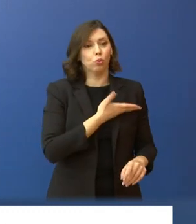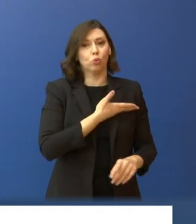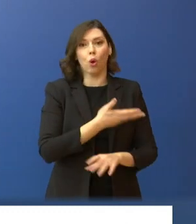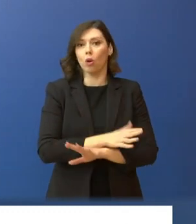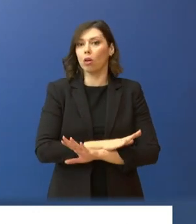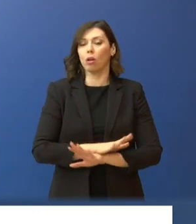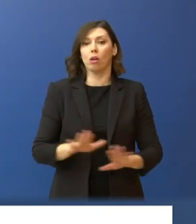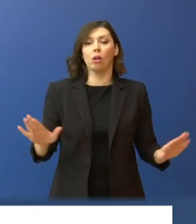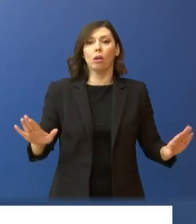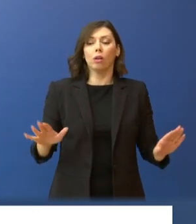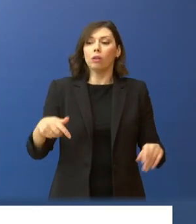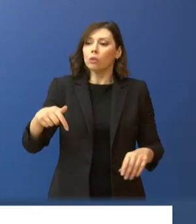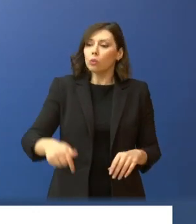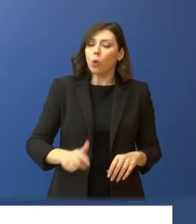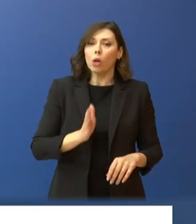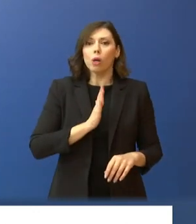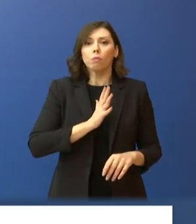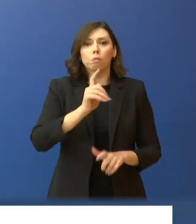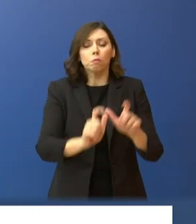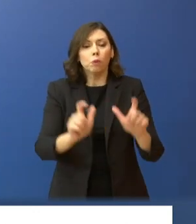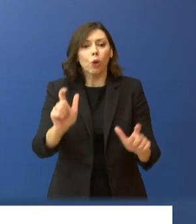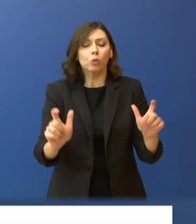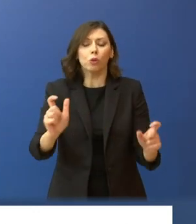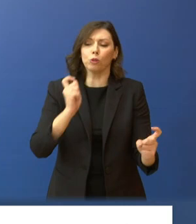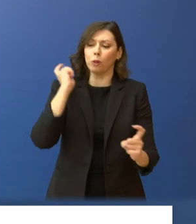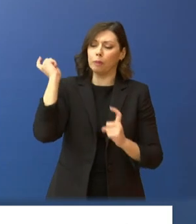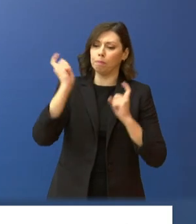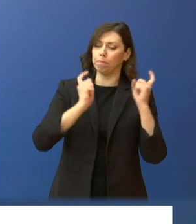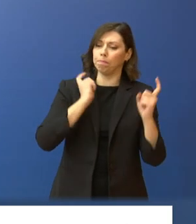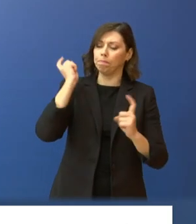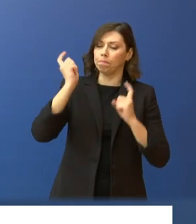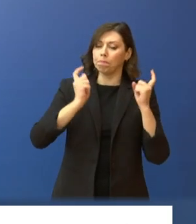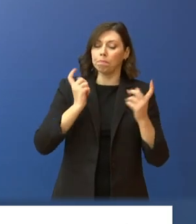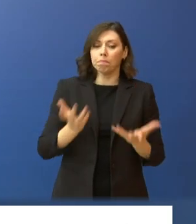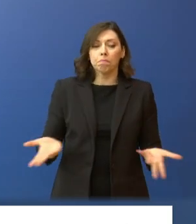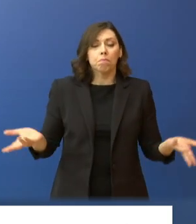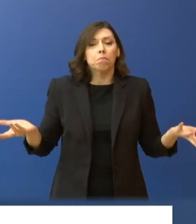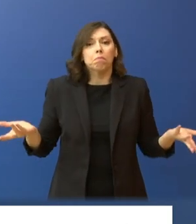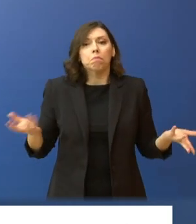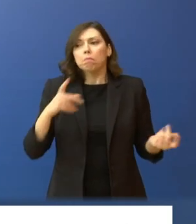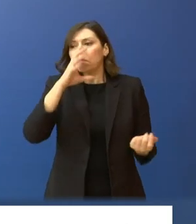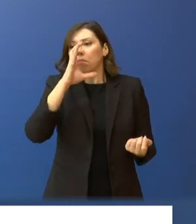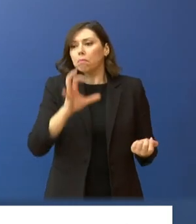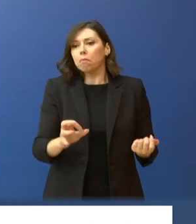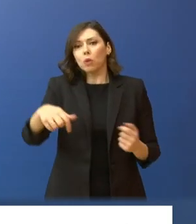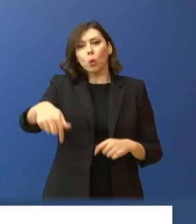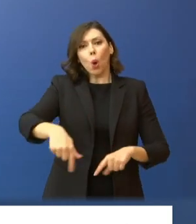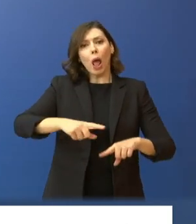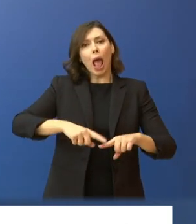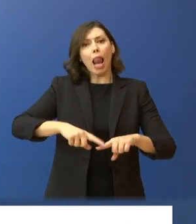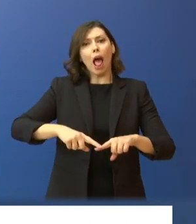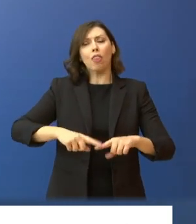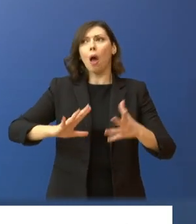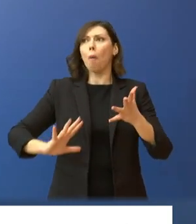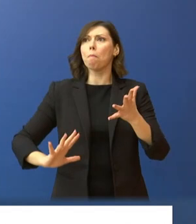ο απλός κόσμος αναρωτιέται το εξής. Βρισκόμαστε σε μια πραγματικά πρωτόγνωρη εποχή του ελληνικού κράτους με την ψηφιοποίησή